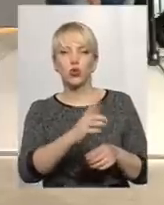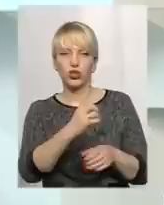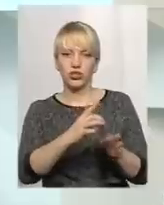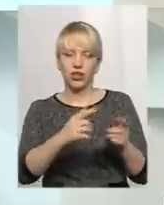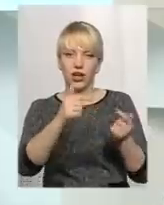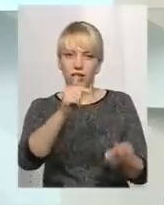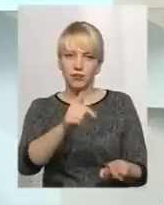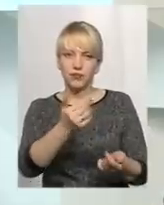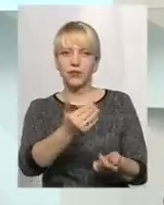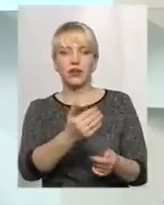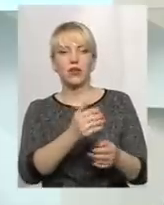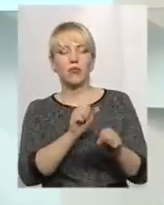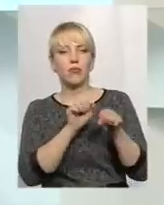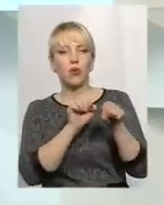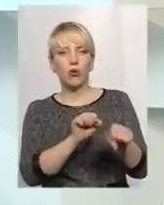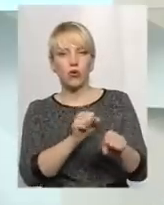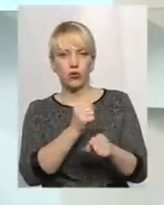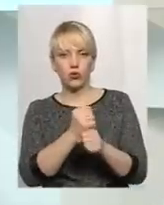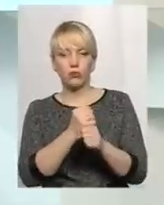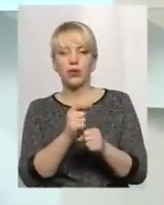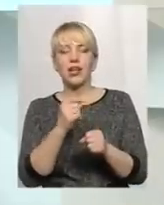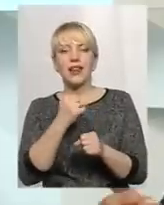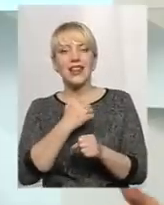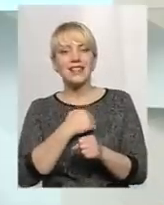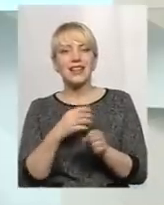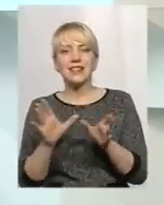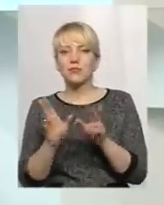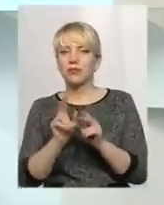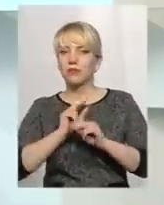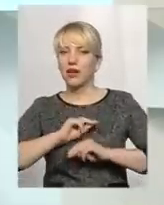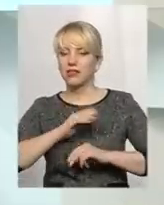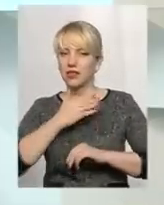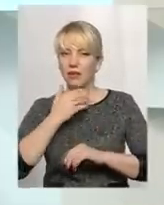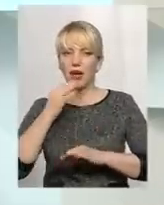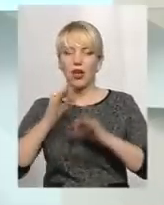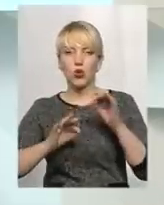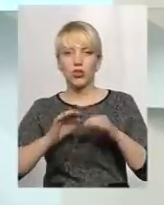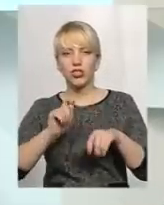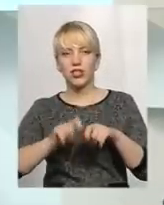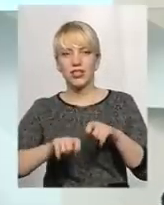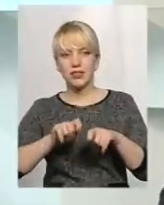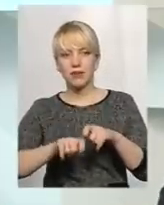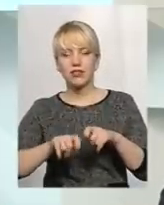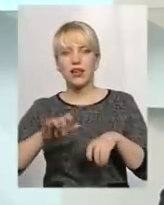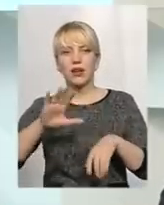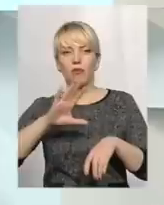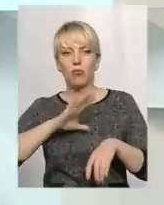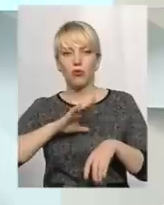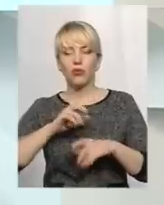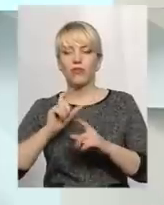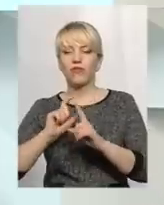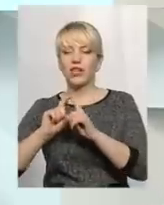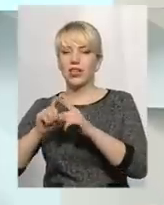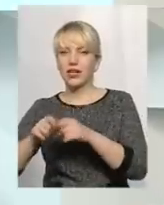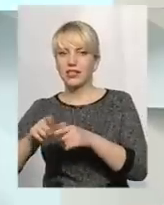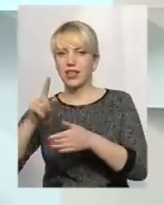І от, на жаль, співпраці немає. Кологічною інспекцією в Хмельницькій області фактично була виказана недовіра зі